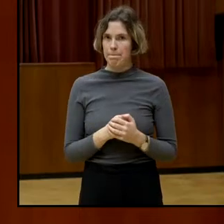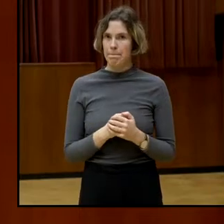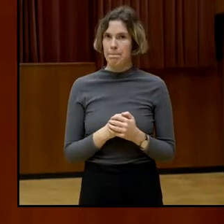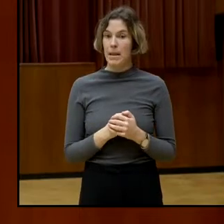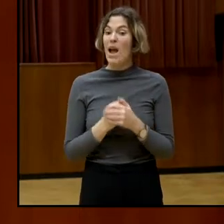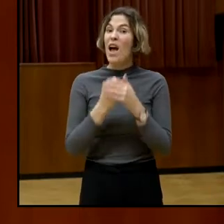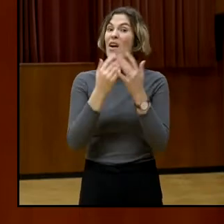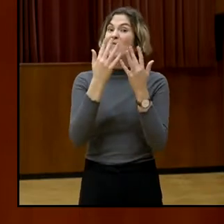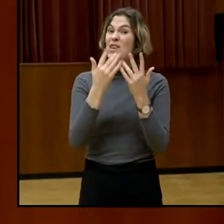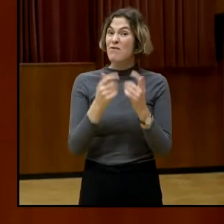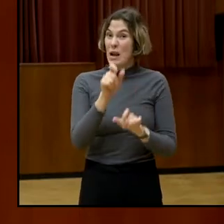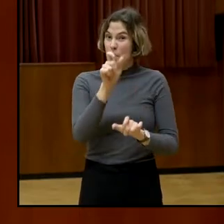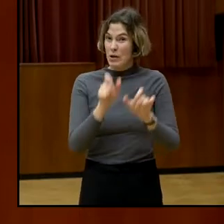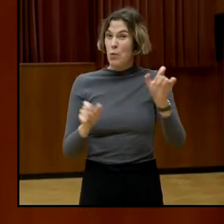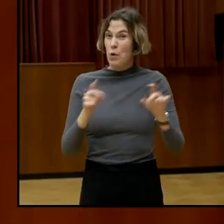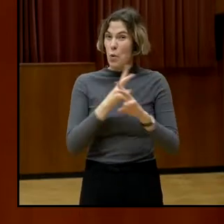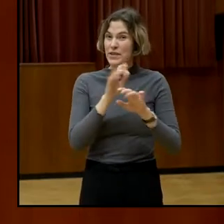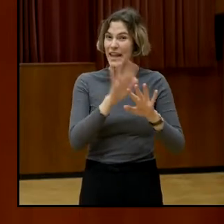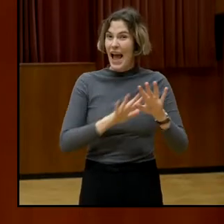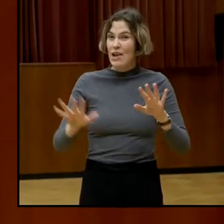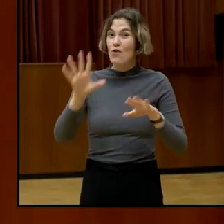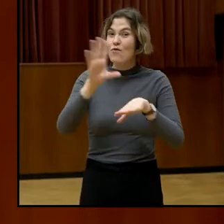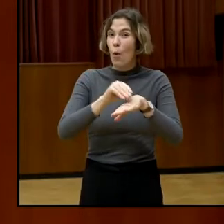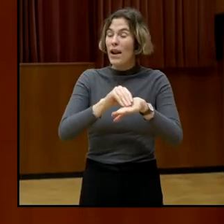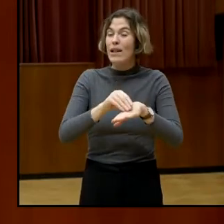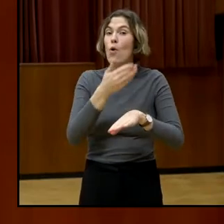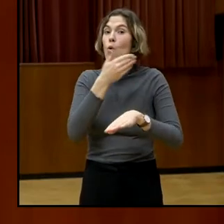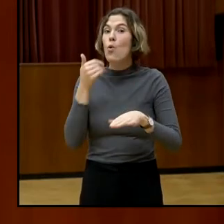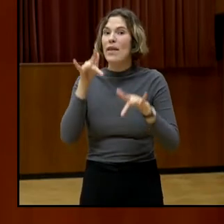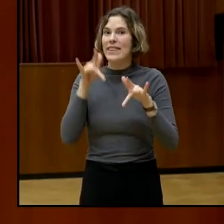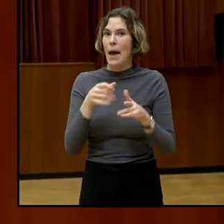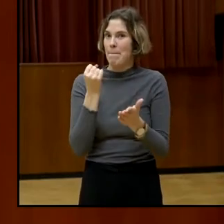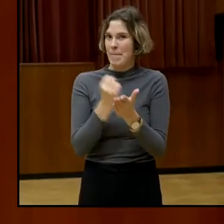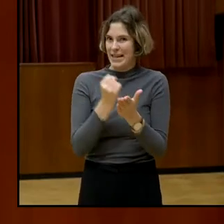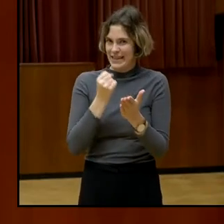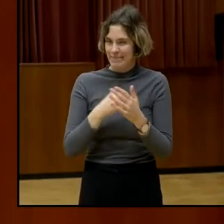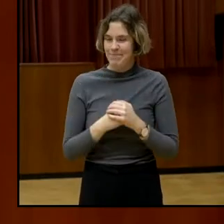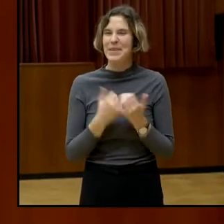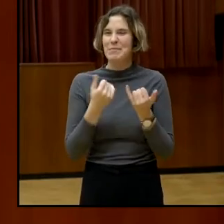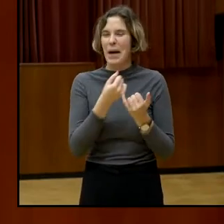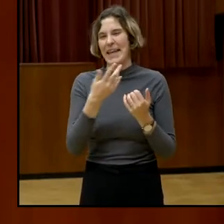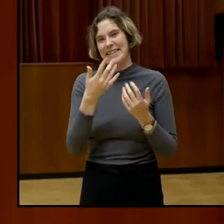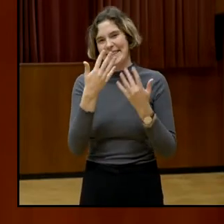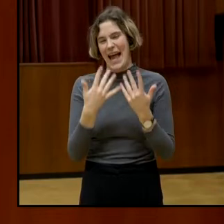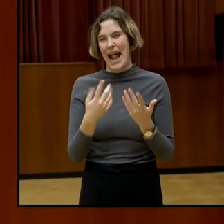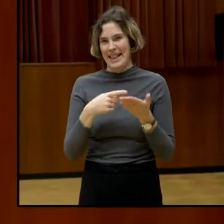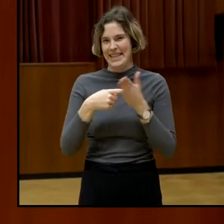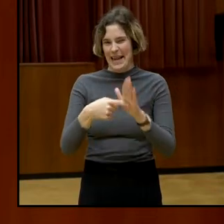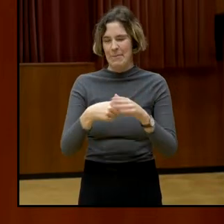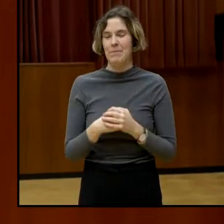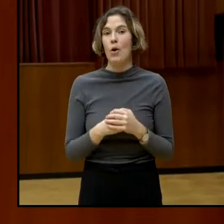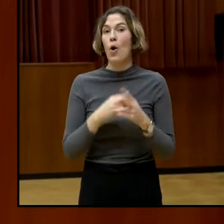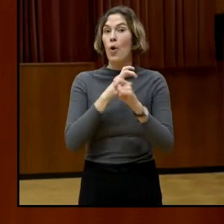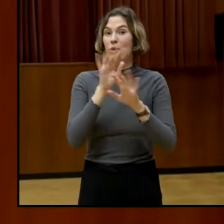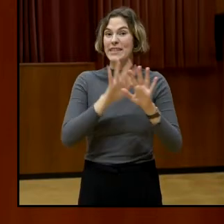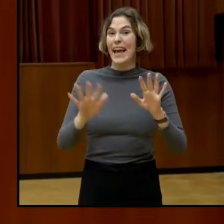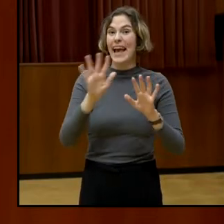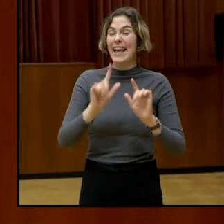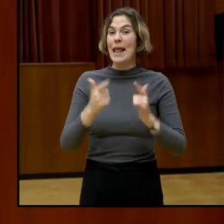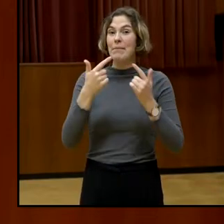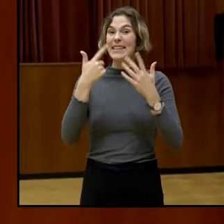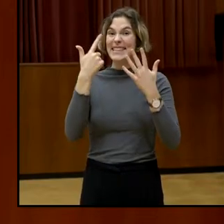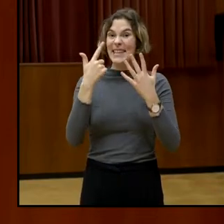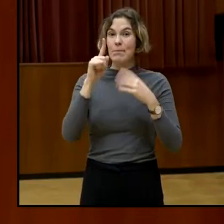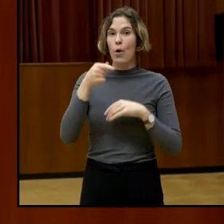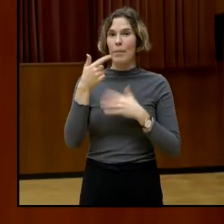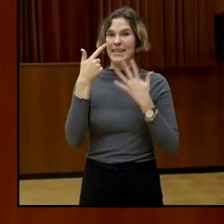Jetzt kommen ein paar Zahlen. In Österreich leben 7,7 Millionen Menschen, die im Wahlalter